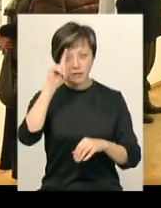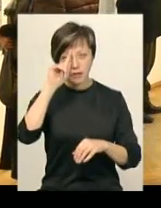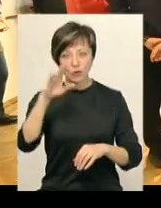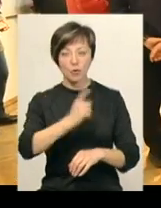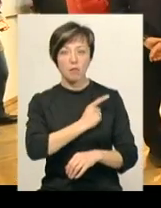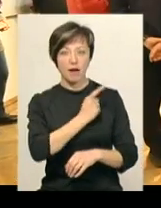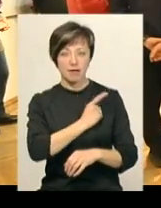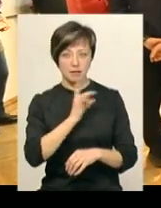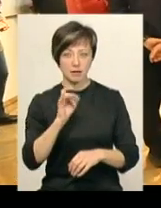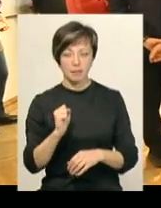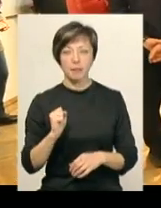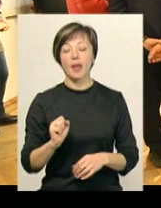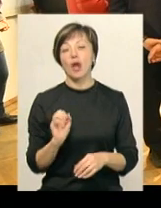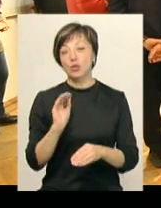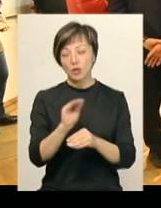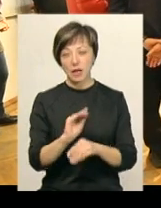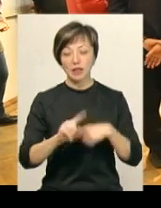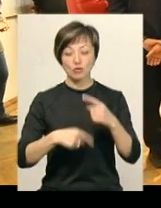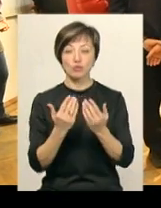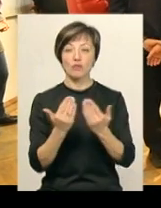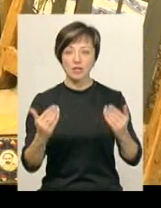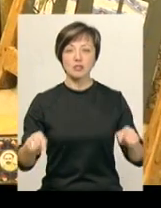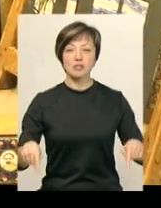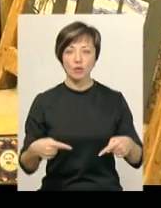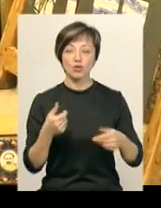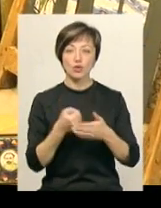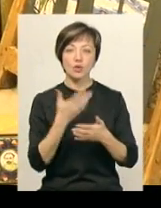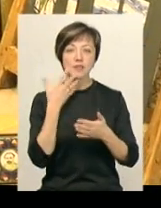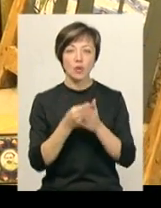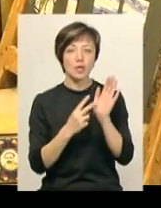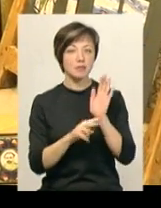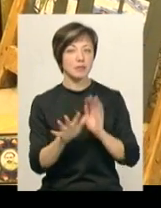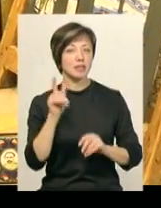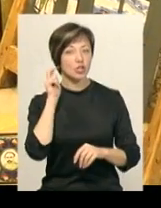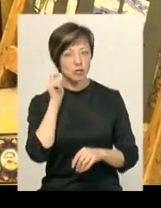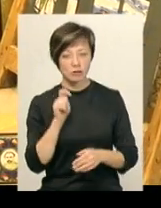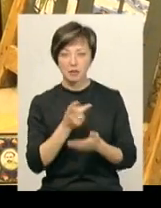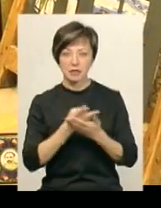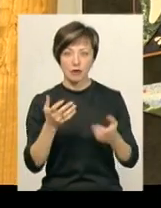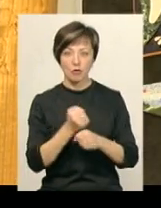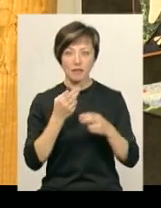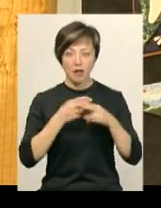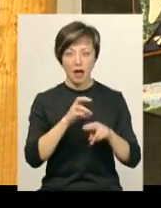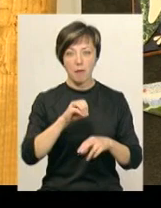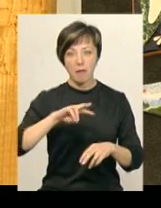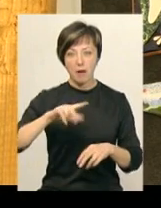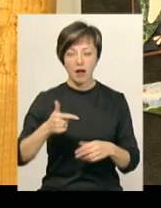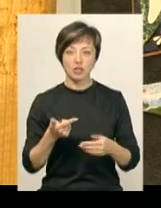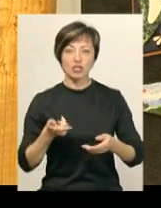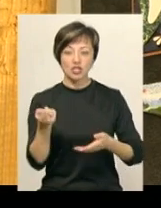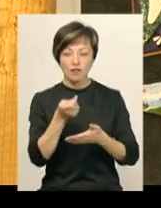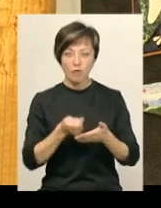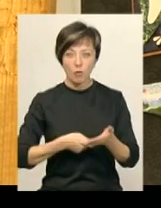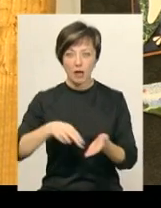майстра». Автор Іван Юрков додає, наступну виставку створить до свого 75-річчя. Представить роботи у техніках емалі, живопису,